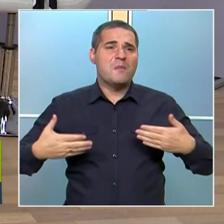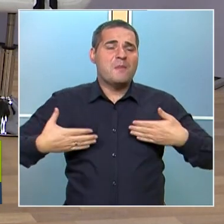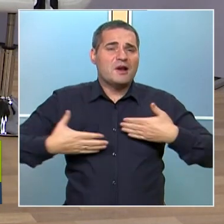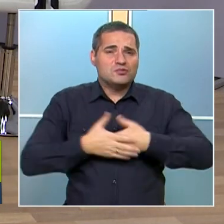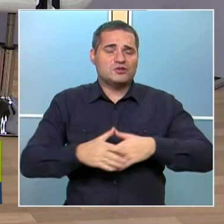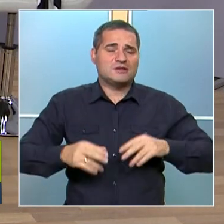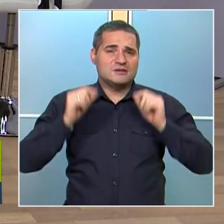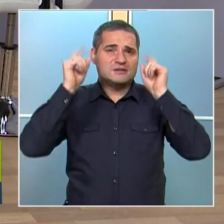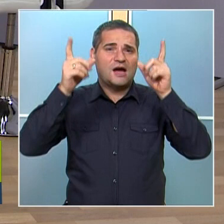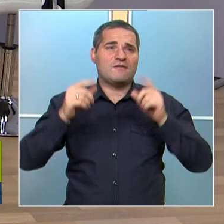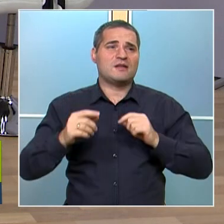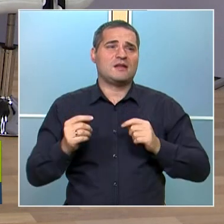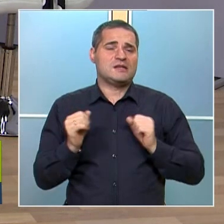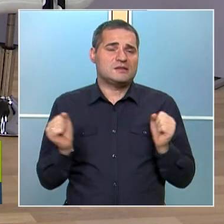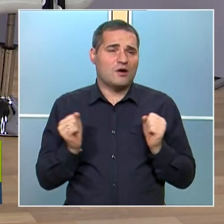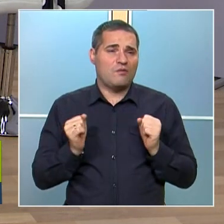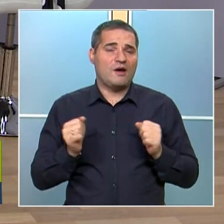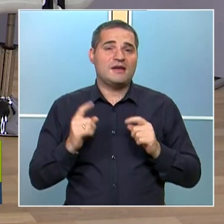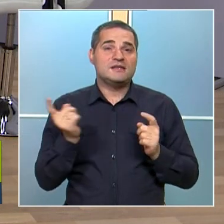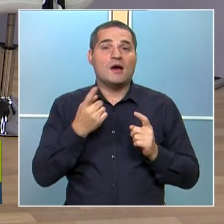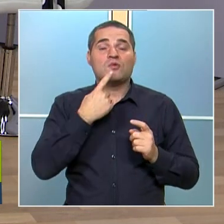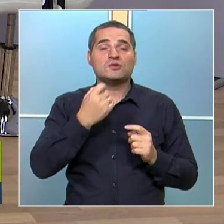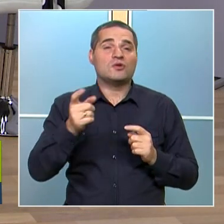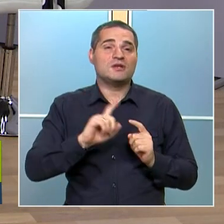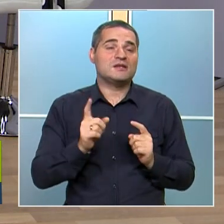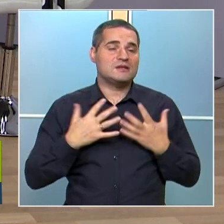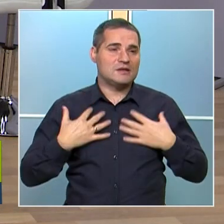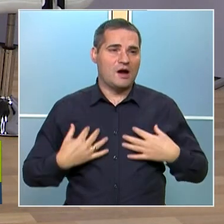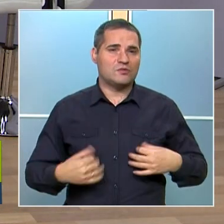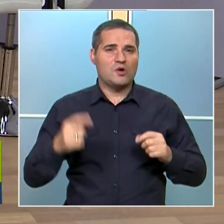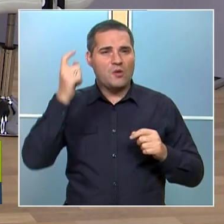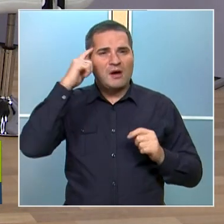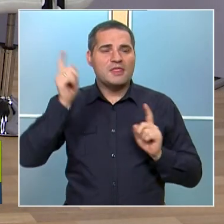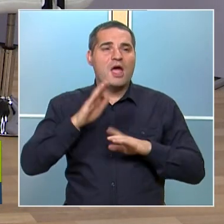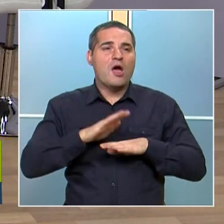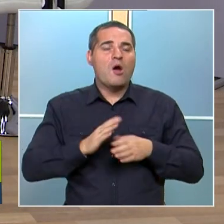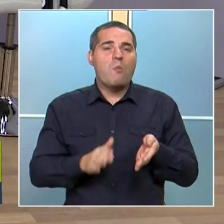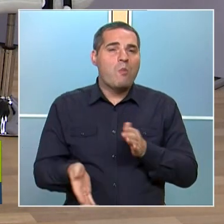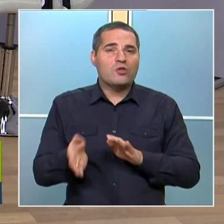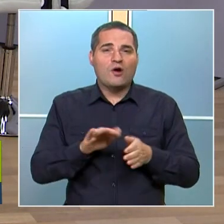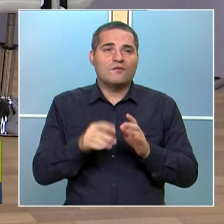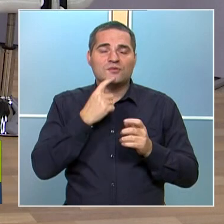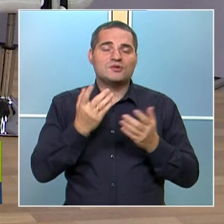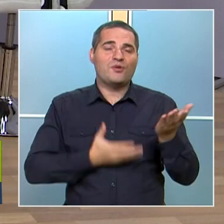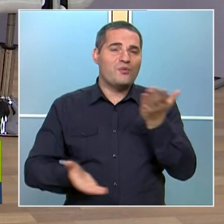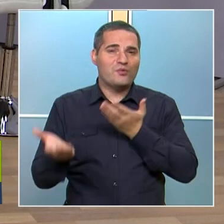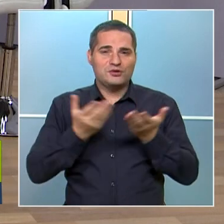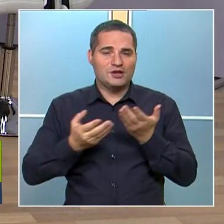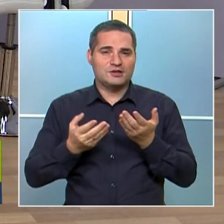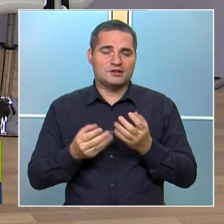активират страхове. Само защото те не са тялото им и ума им не е подготвено за училище.